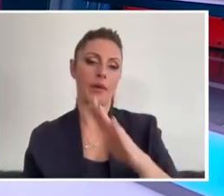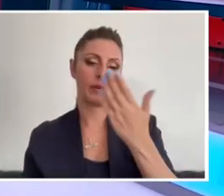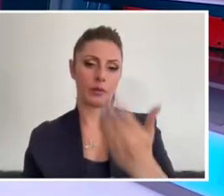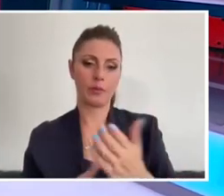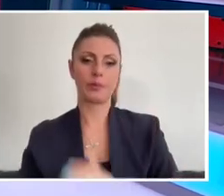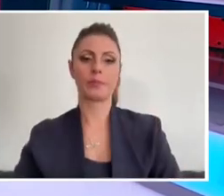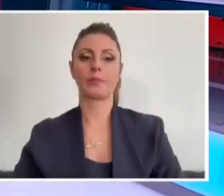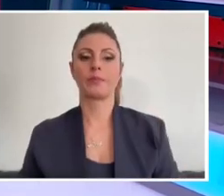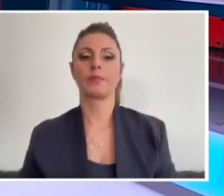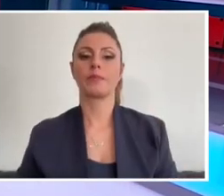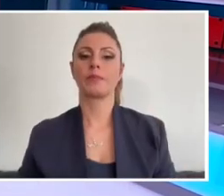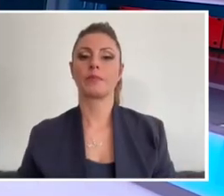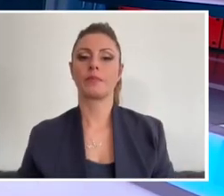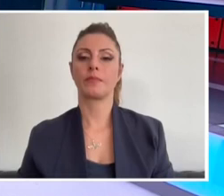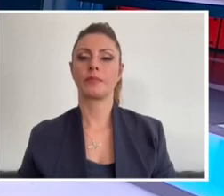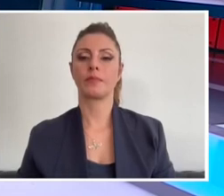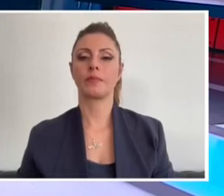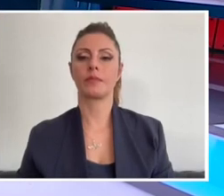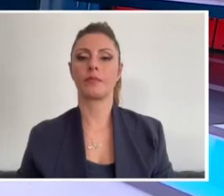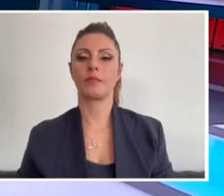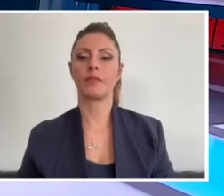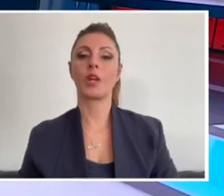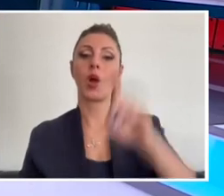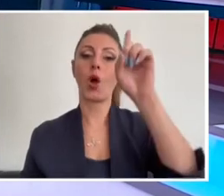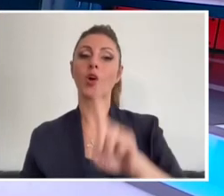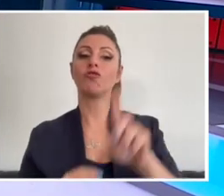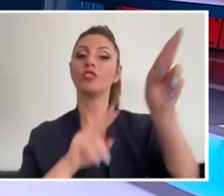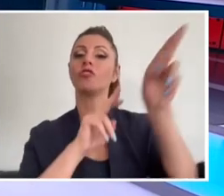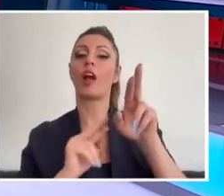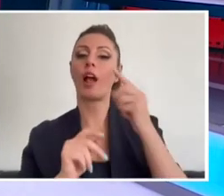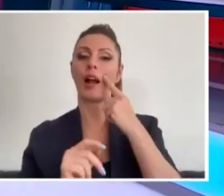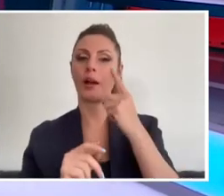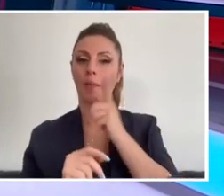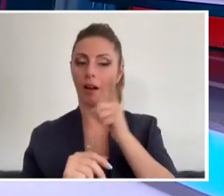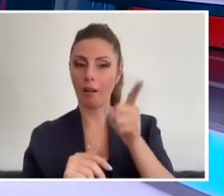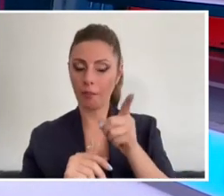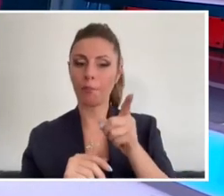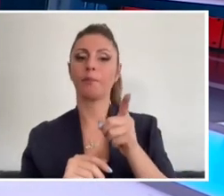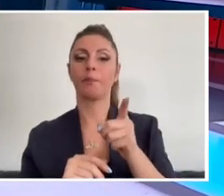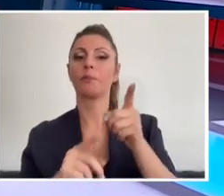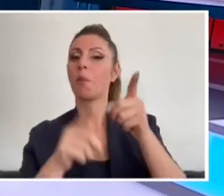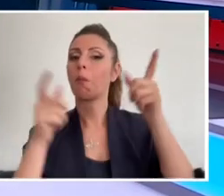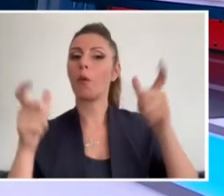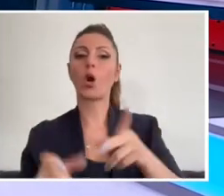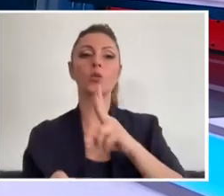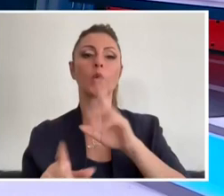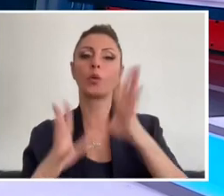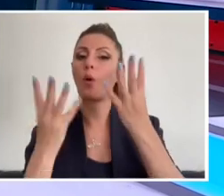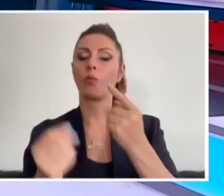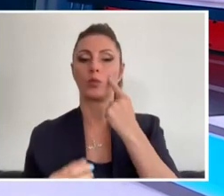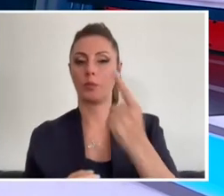Hatay'da yayın için bizi bekliyor. Önce Çanakkale'ye gidelim ve Osman Terkan'a bölgedeki son durumu soralım Osman.